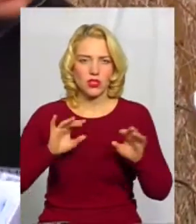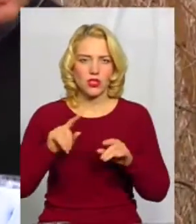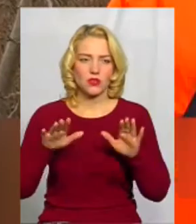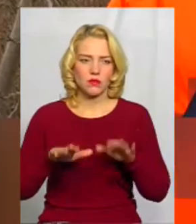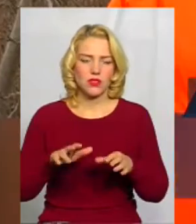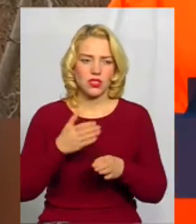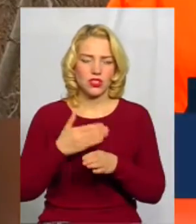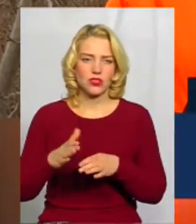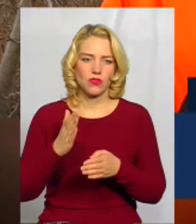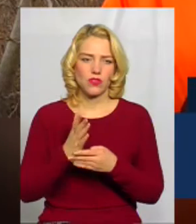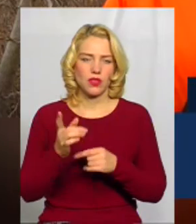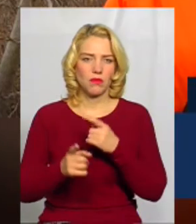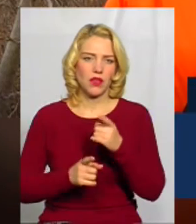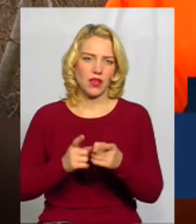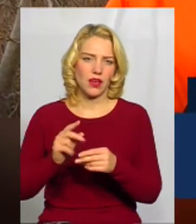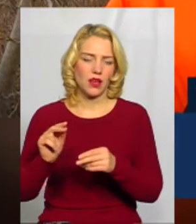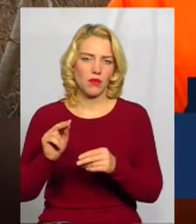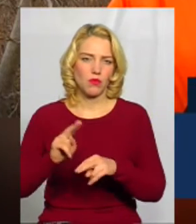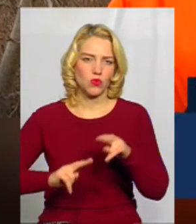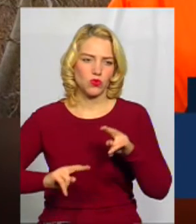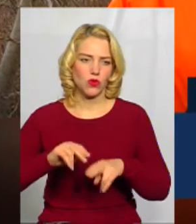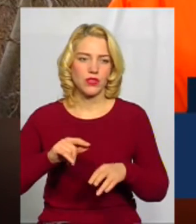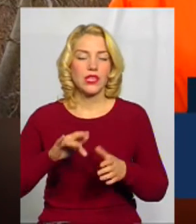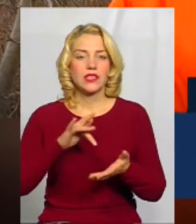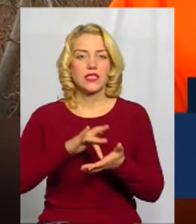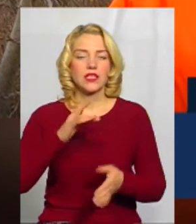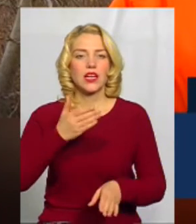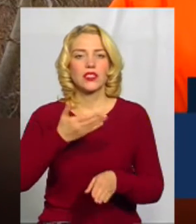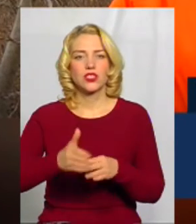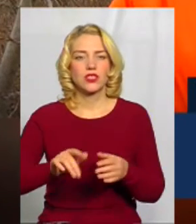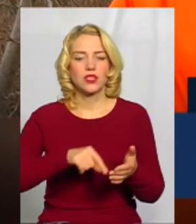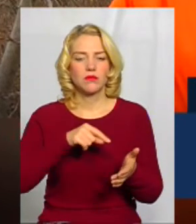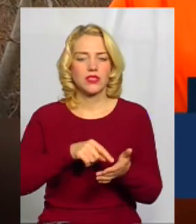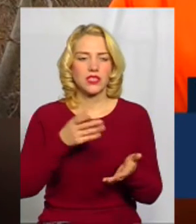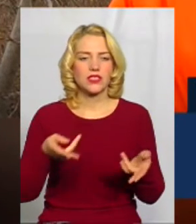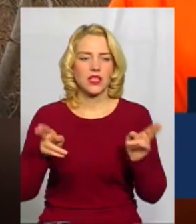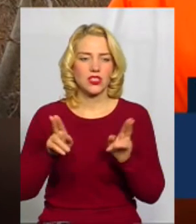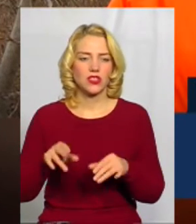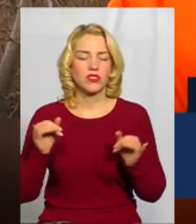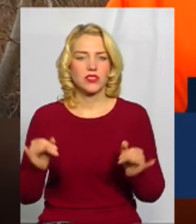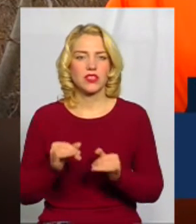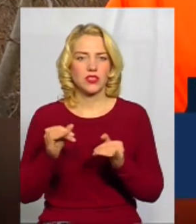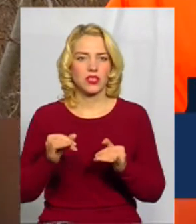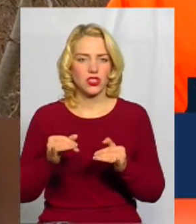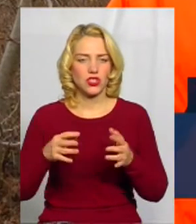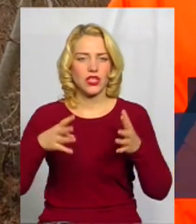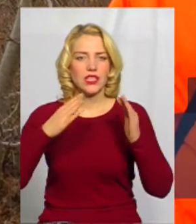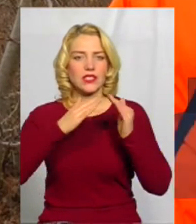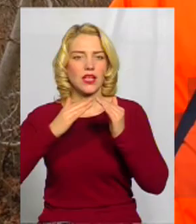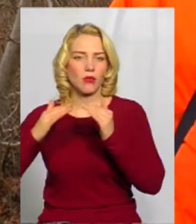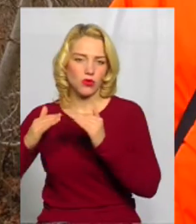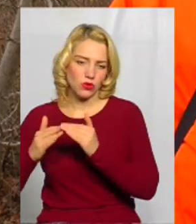перебудоване. В центральній частині міста ще залишилася історична забудова, вже її небагато, бо